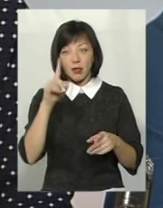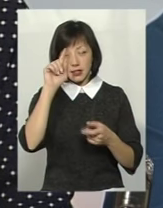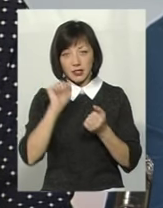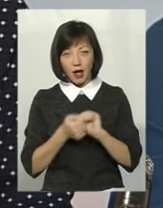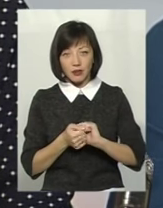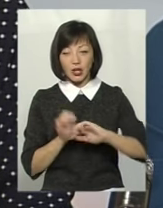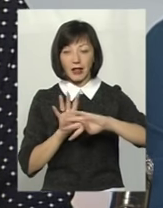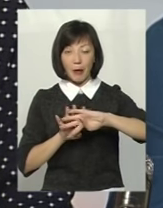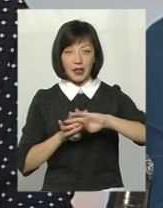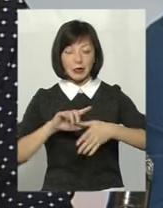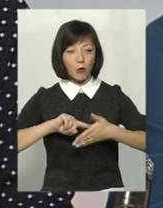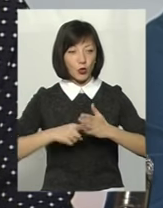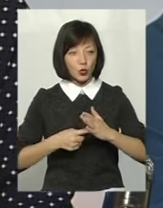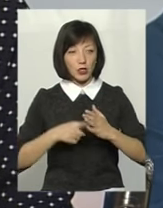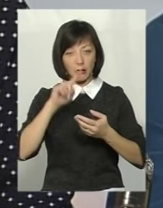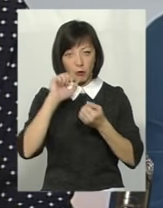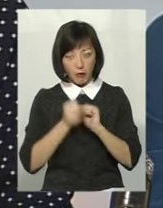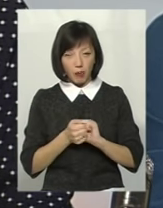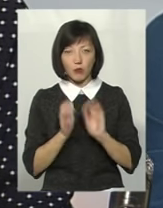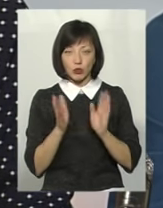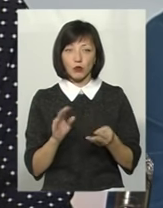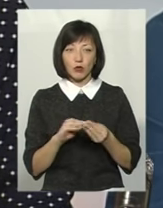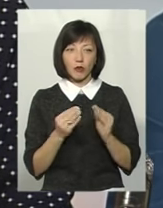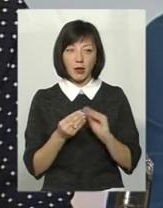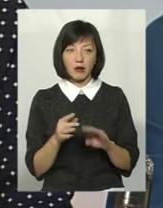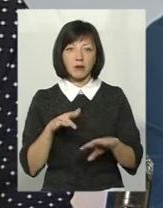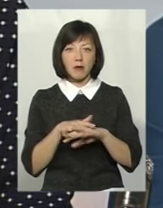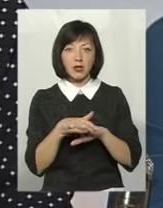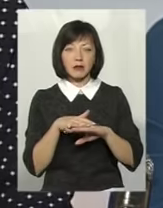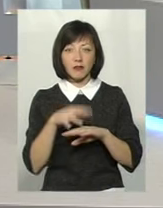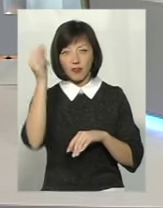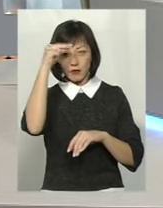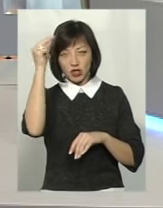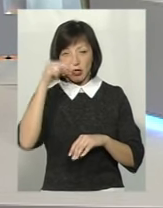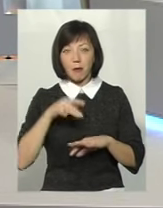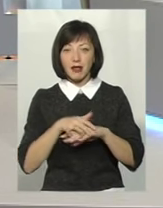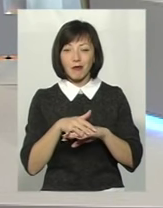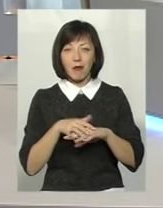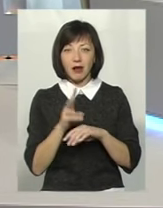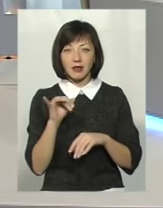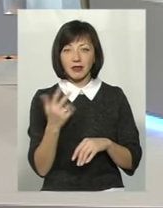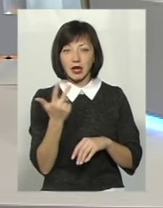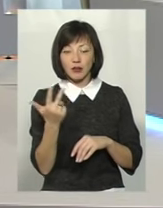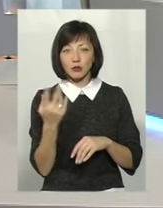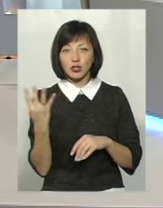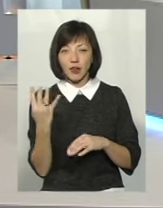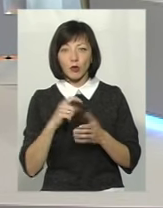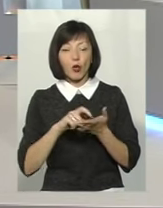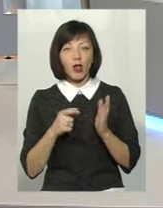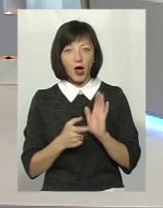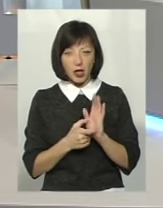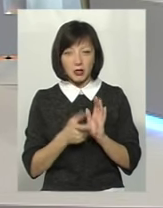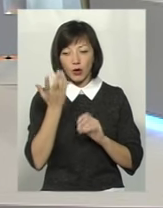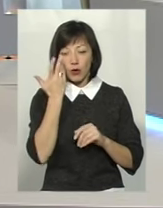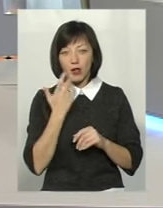таблиця множення на пам'ять, будуть проблеми в вивченні математиці в третьому, в четвертому класі,